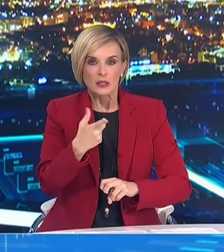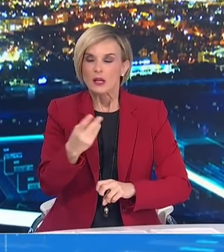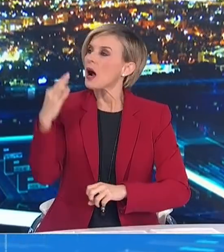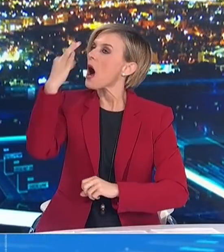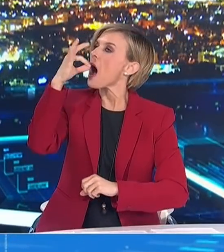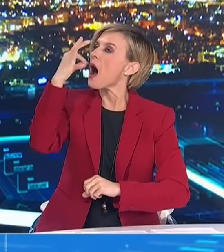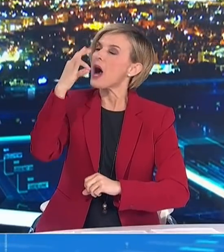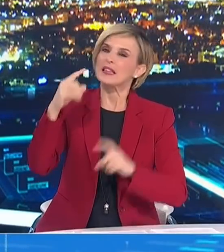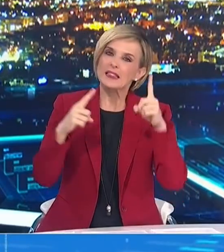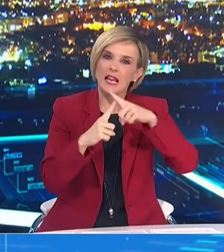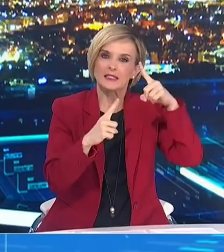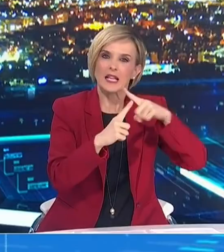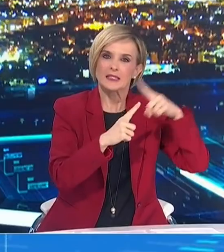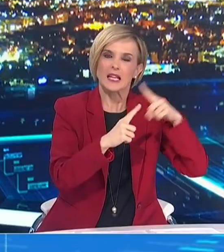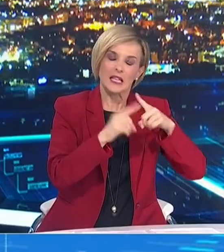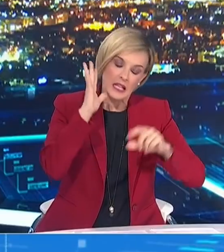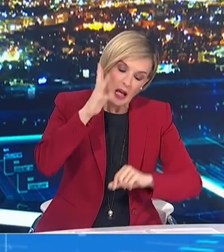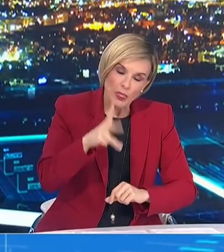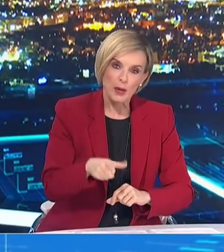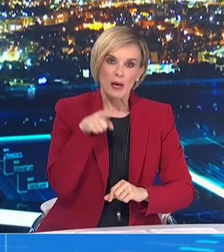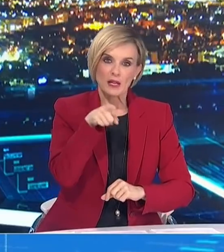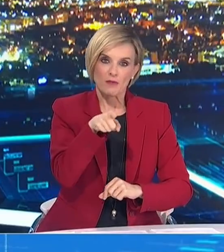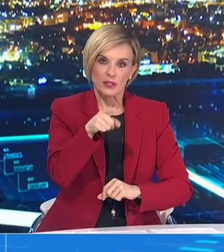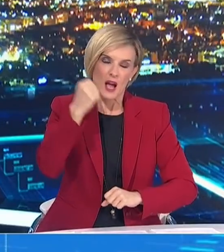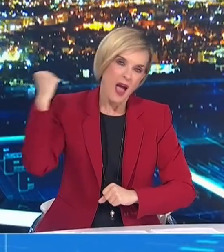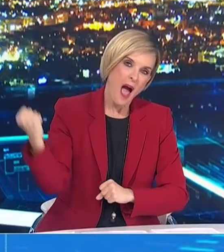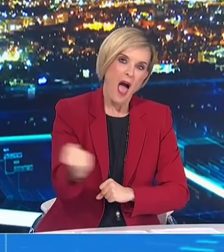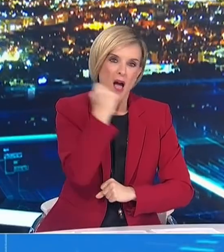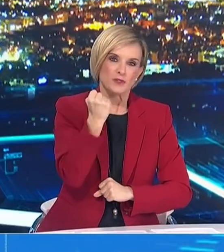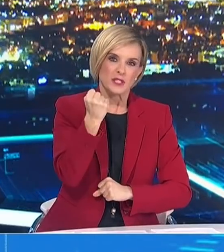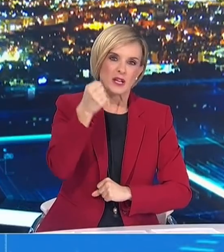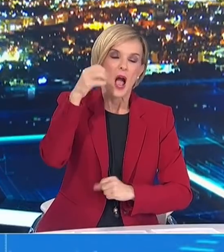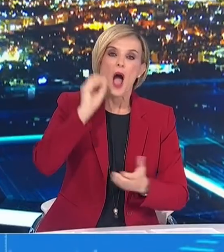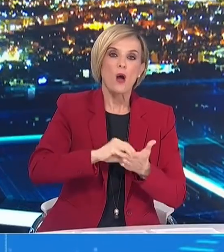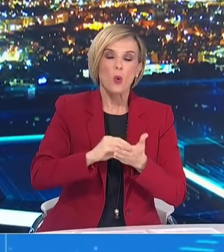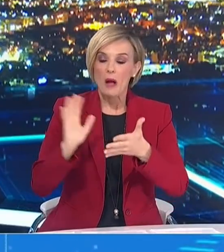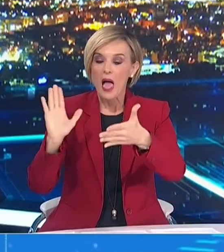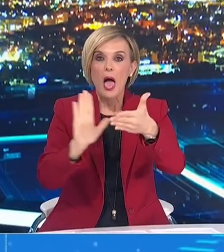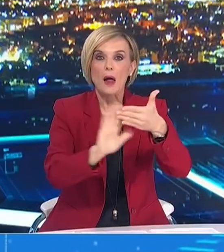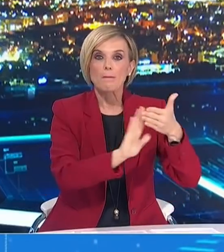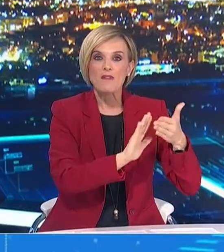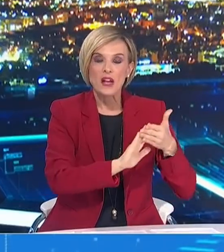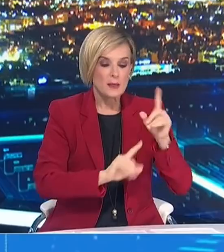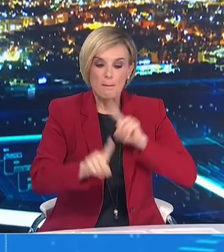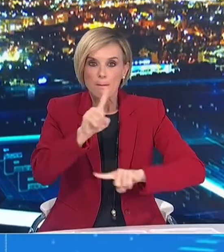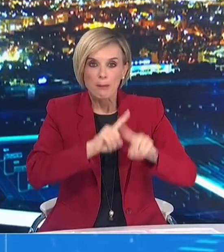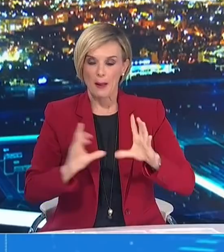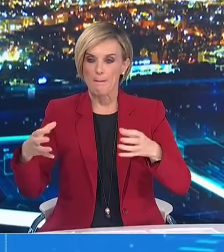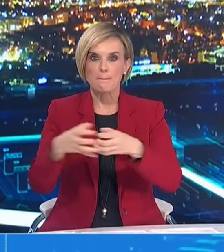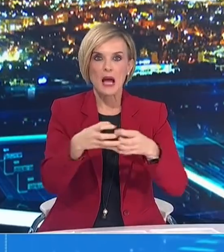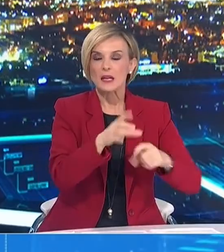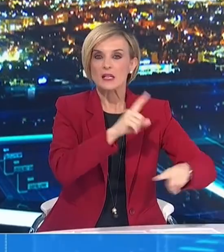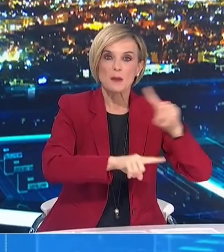αντιγωνικών δοκιμασιών, rapid test και με καθετοποιημένη σε βάθος η χλειλάτση των επιβεβαιωμένων κλουσμάτων και των ενών επαφών αυτών.